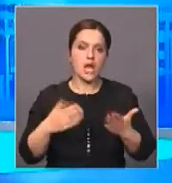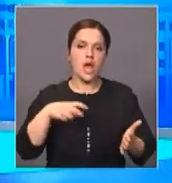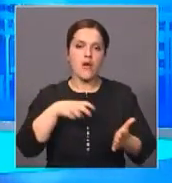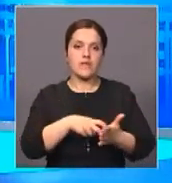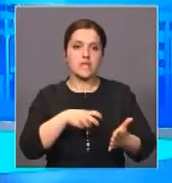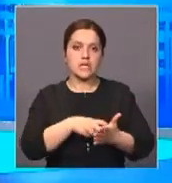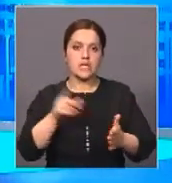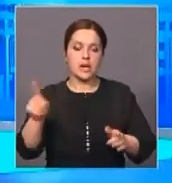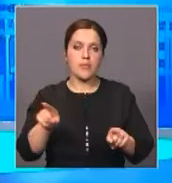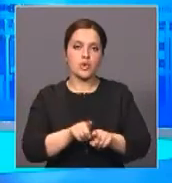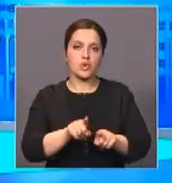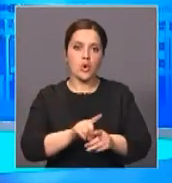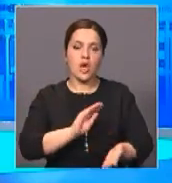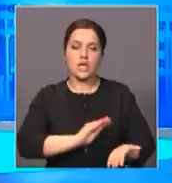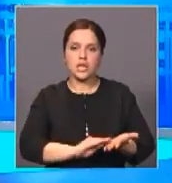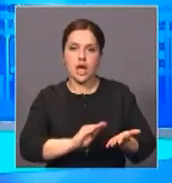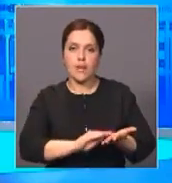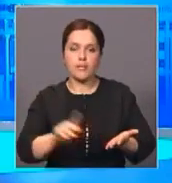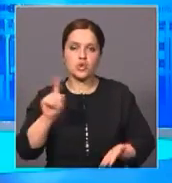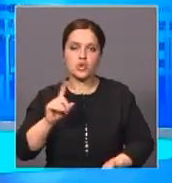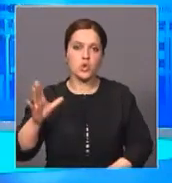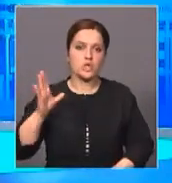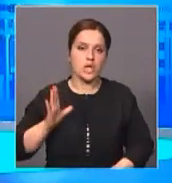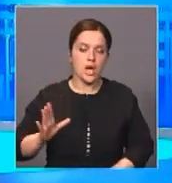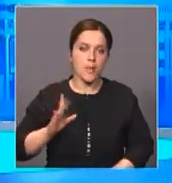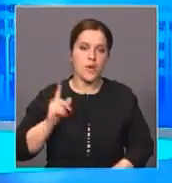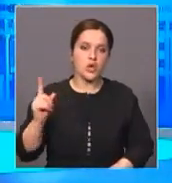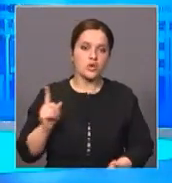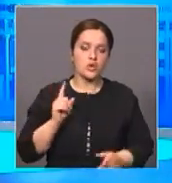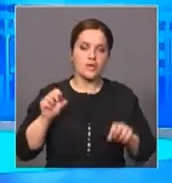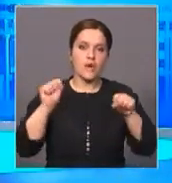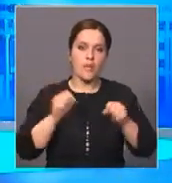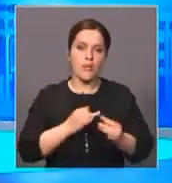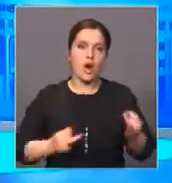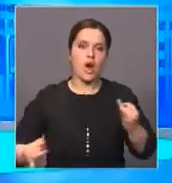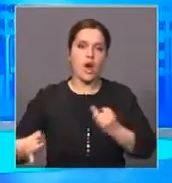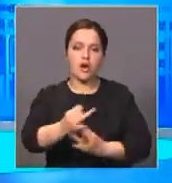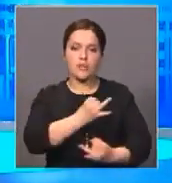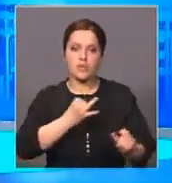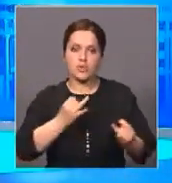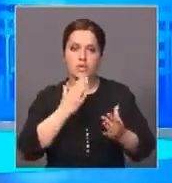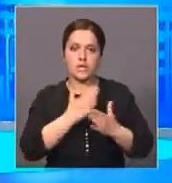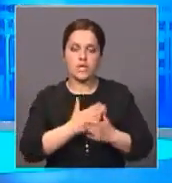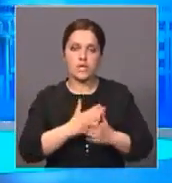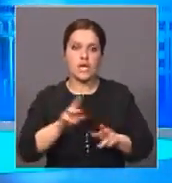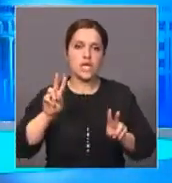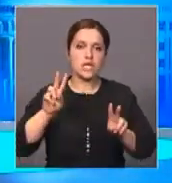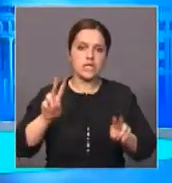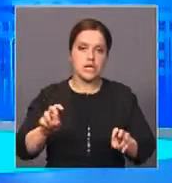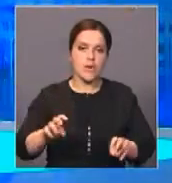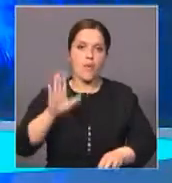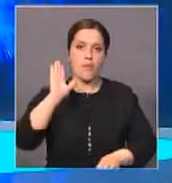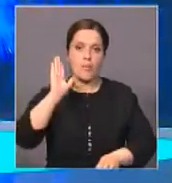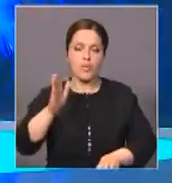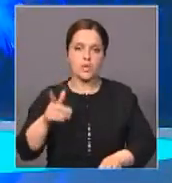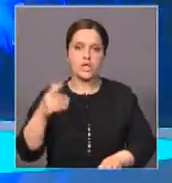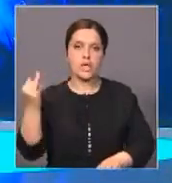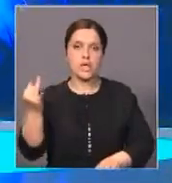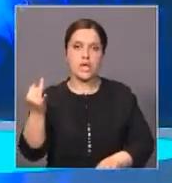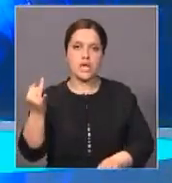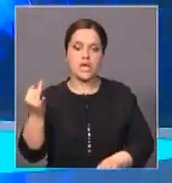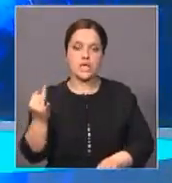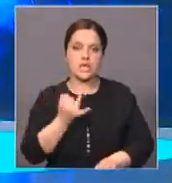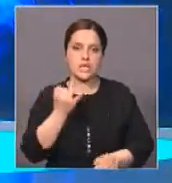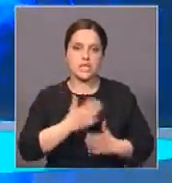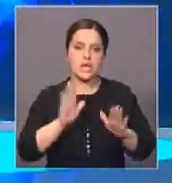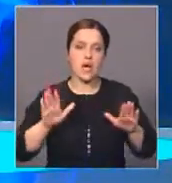отношений. В телеграмме Ксавье Беттель также написал, что с нетерпением ждет возможность обсудить конкретные темы, представляющие